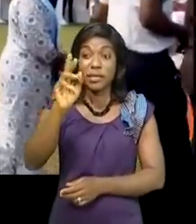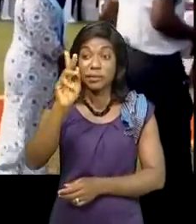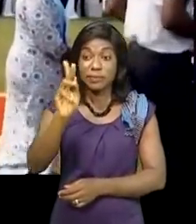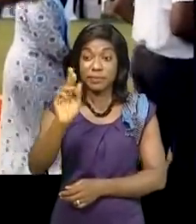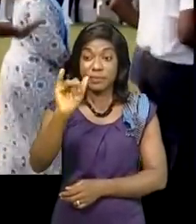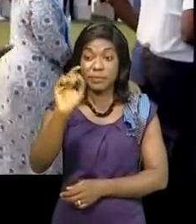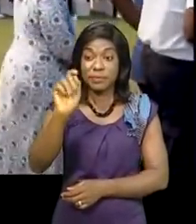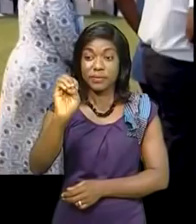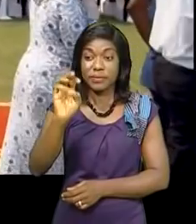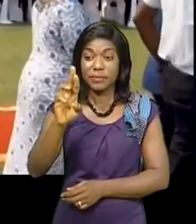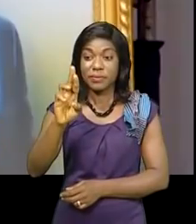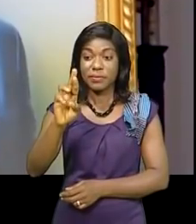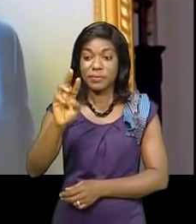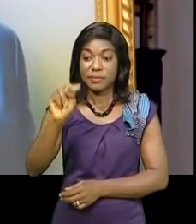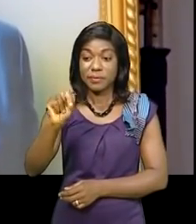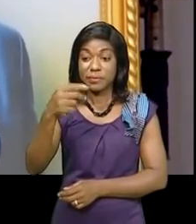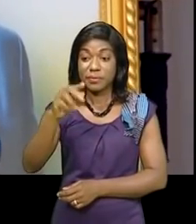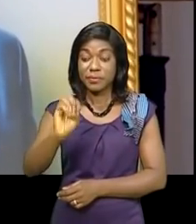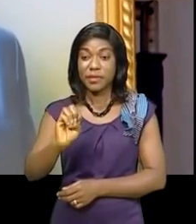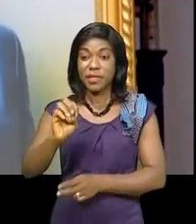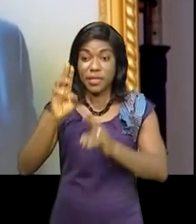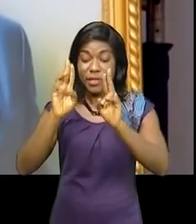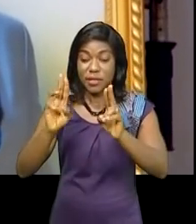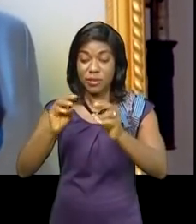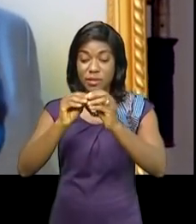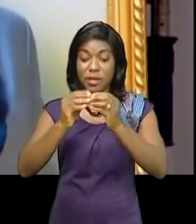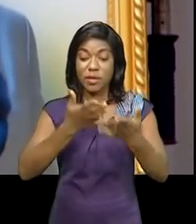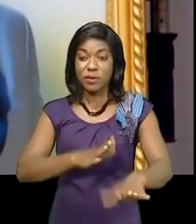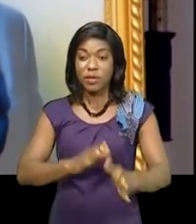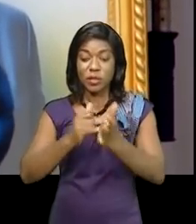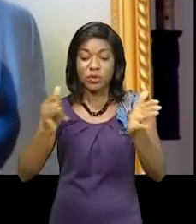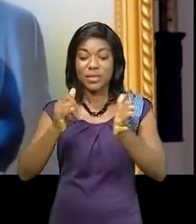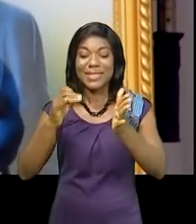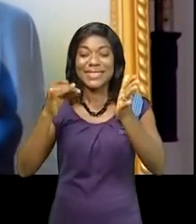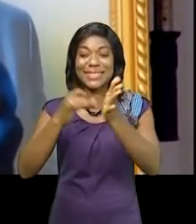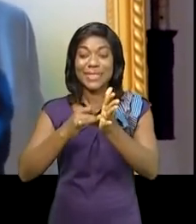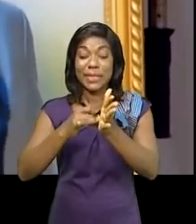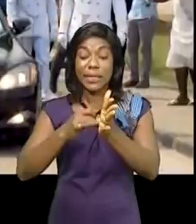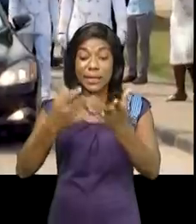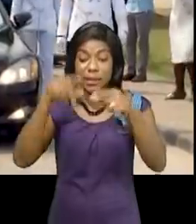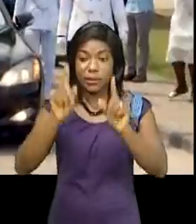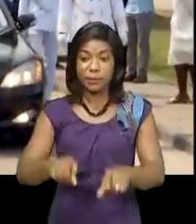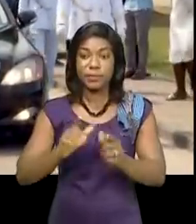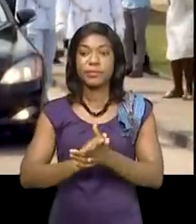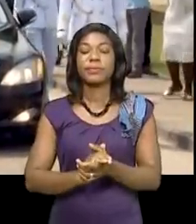31 mai 2021 à Kinshasa, à l'âge de 76 ans, des suites d'une courte maladie.